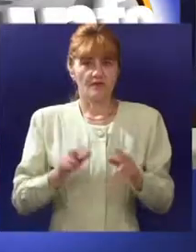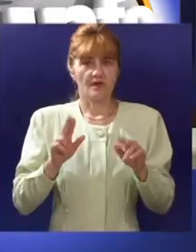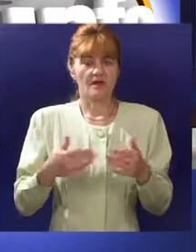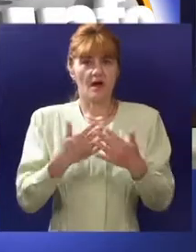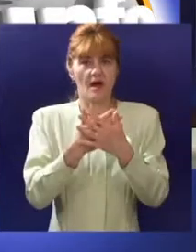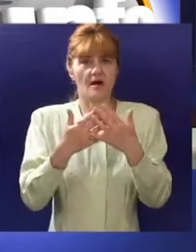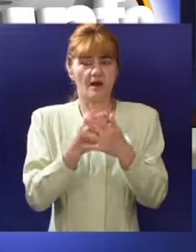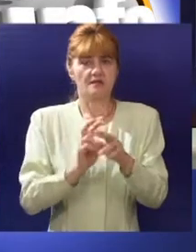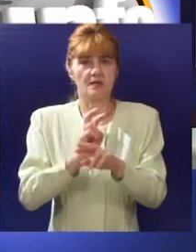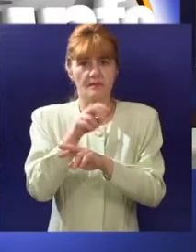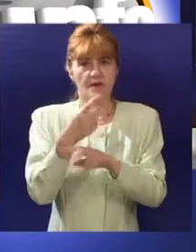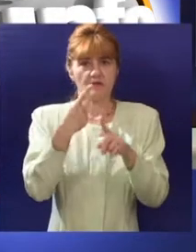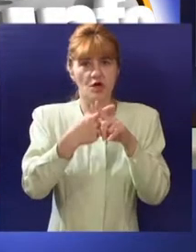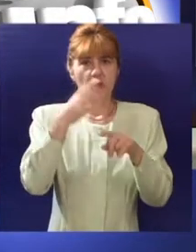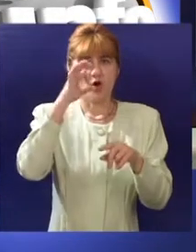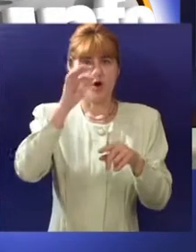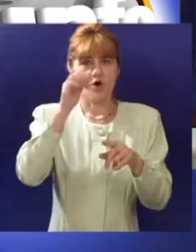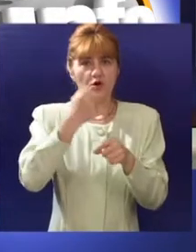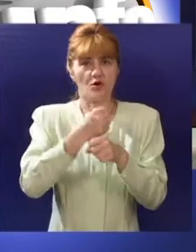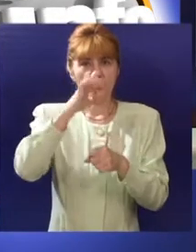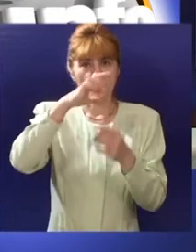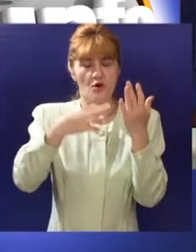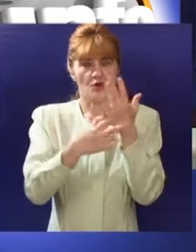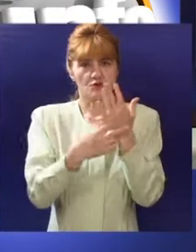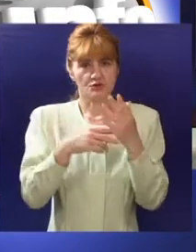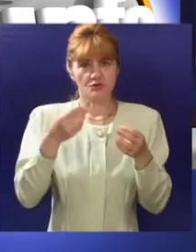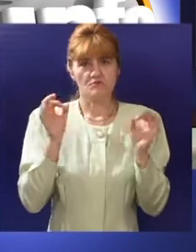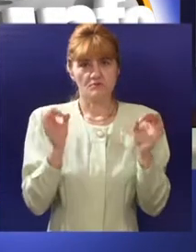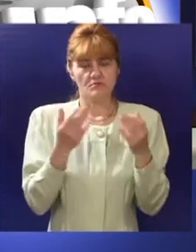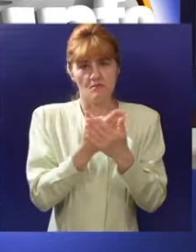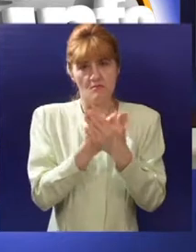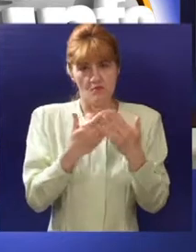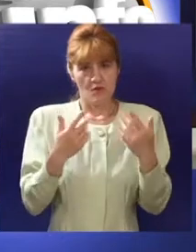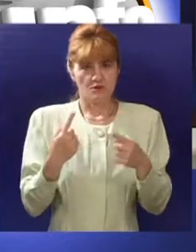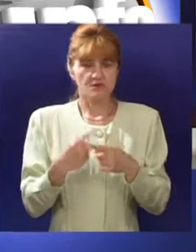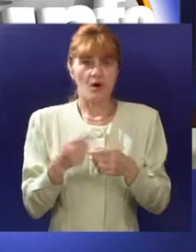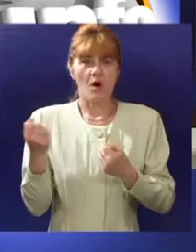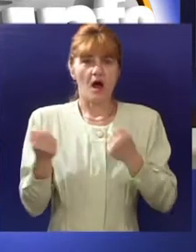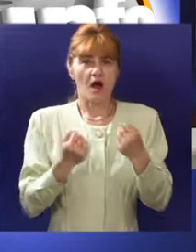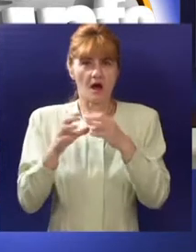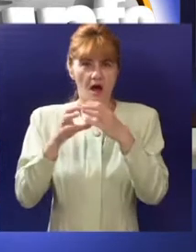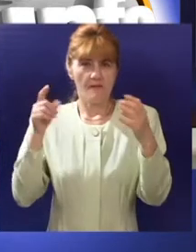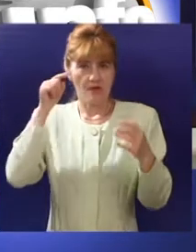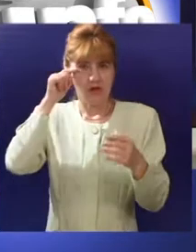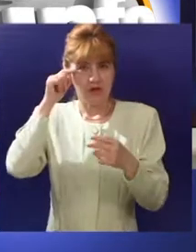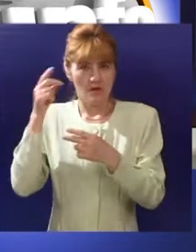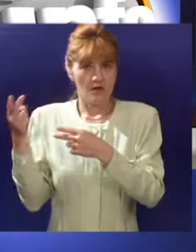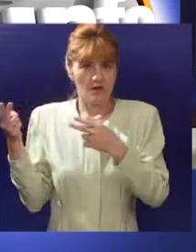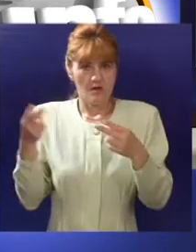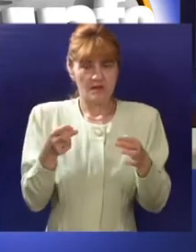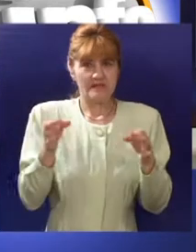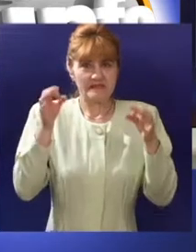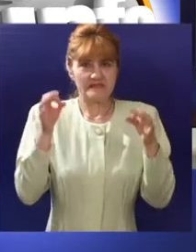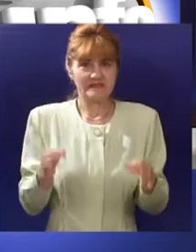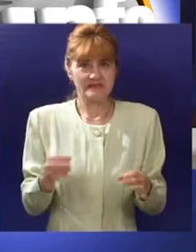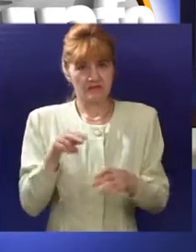Na graničnom prelazu Horgoš postavljena je najsavremenija oprema za kontrolu robe. Mobilni kamion uvezen je prošle godine iz Kine, omogući